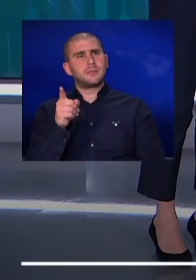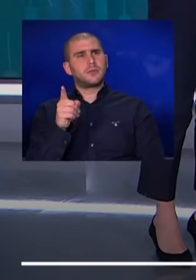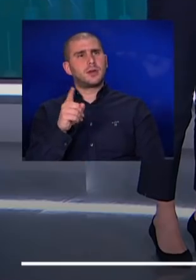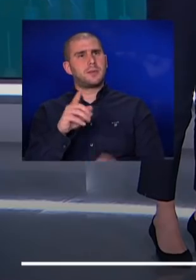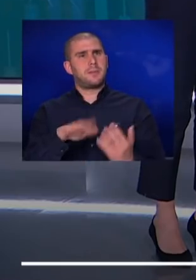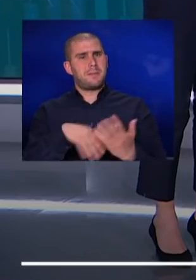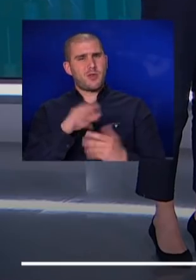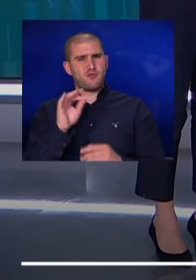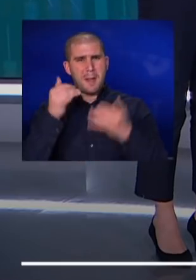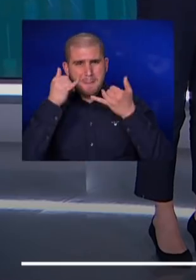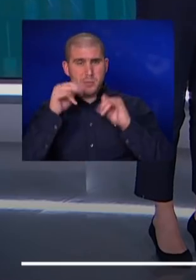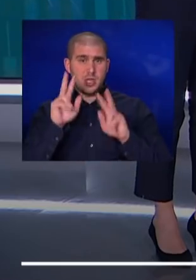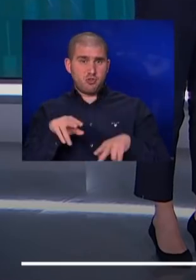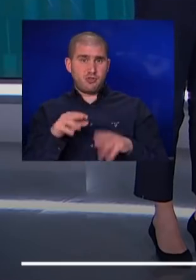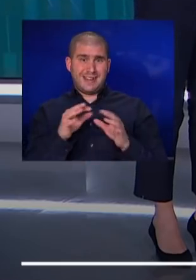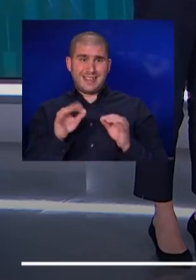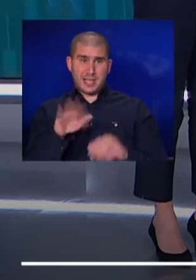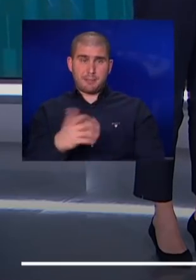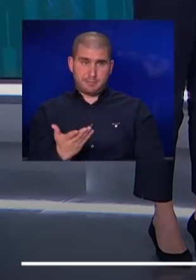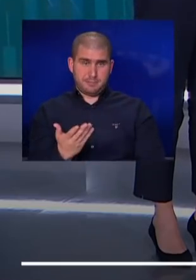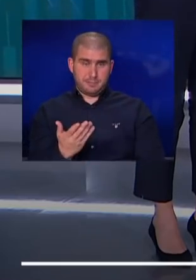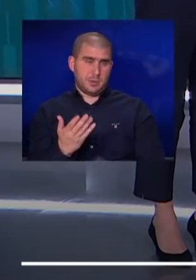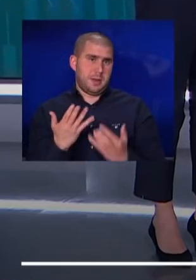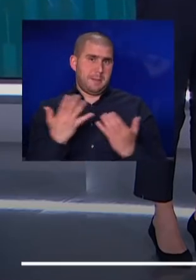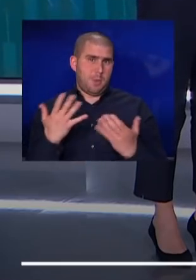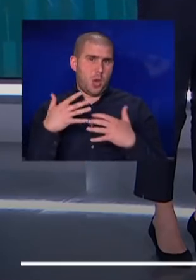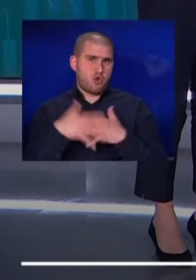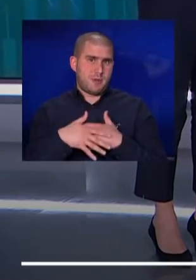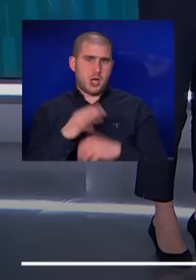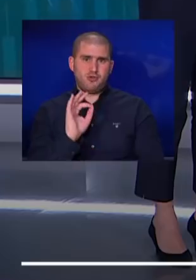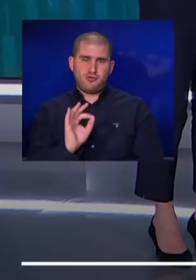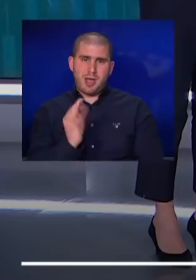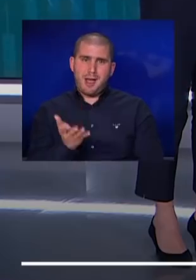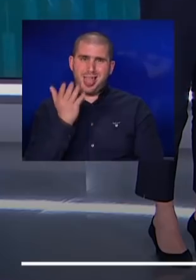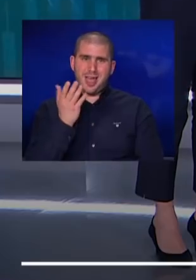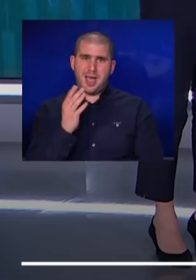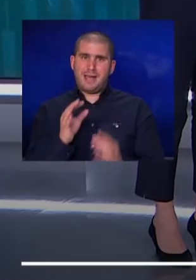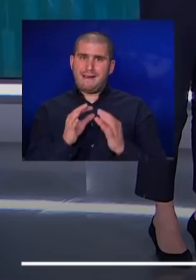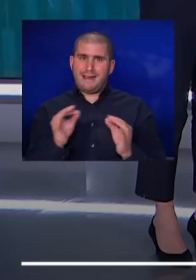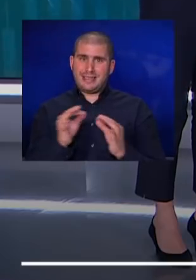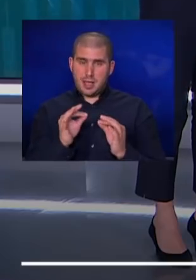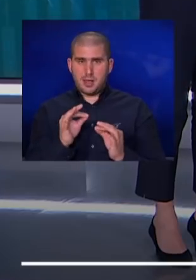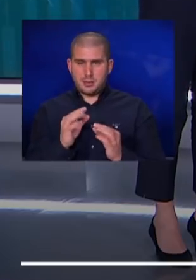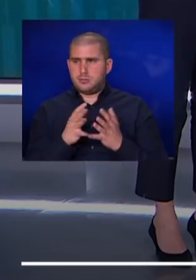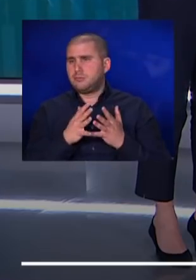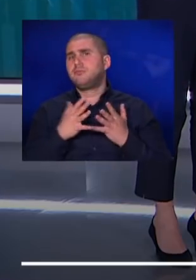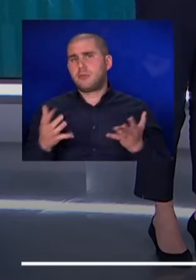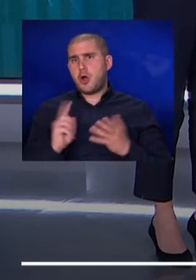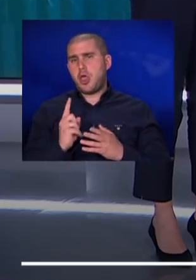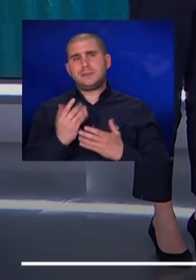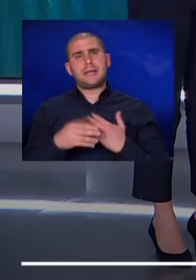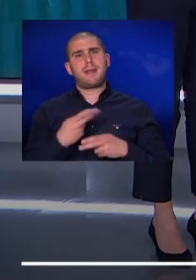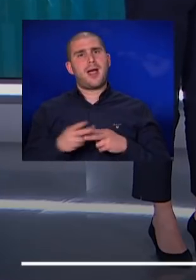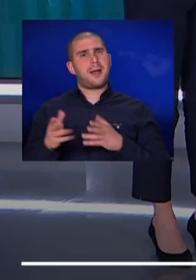הבאמות יש גם חיטה וברור שההשפעות של עלייה של החיטה היא תהיה רוחבית היא לא נגמה רק